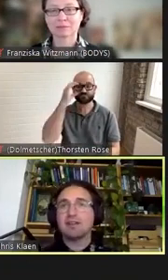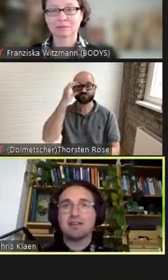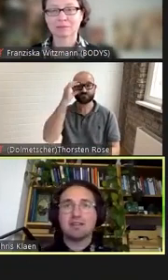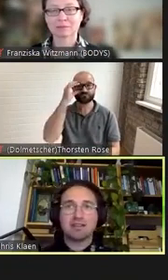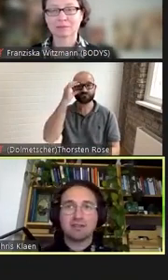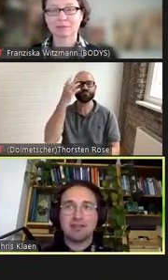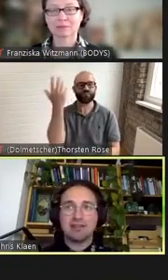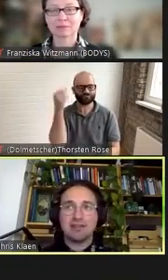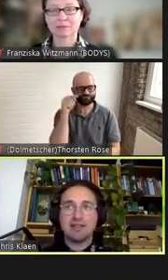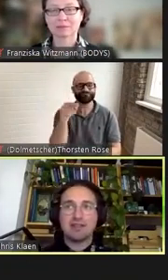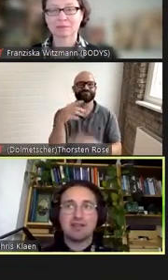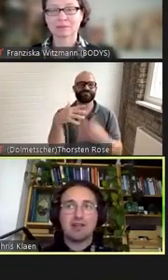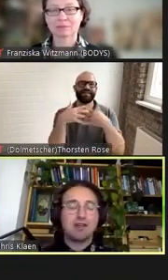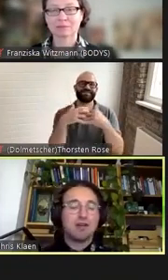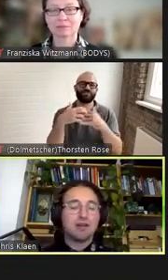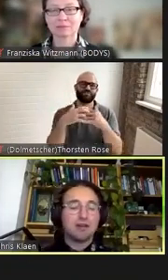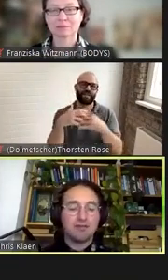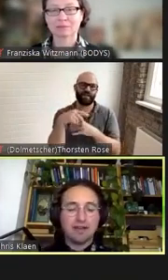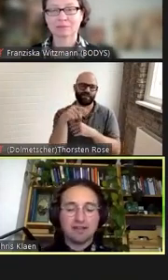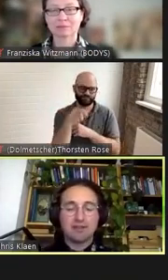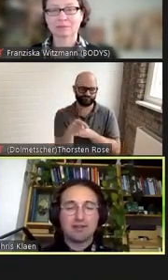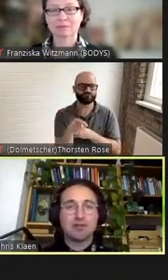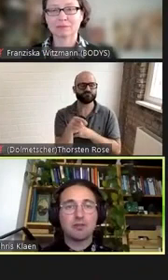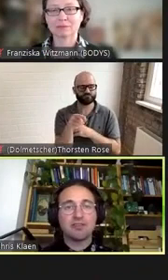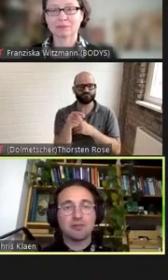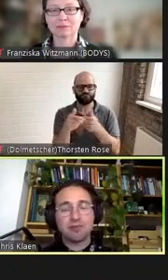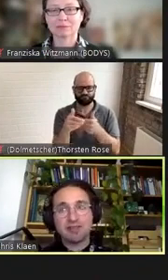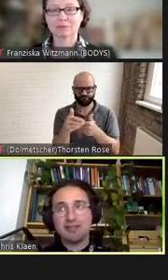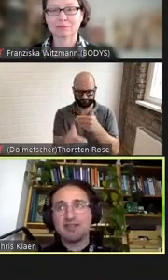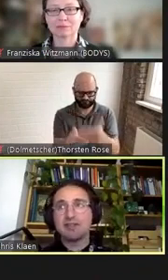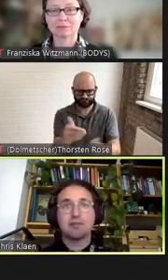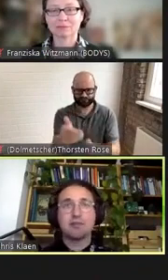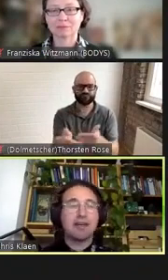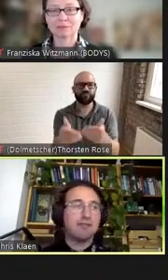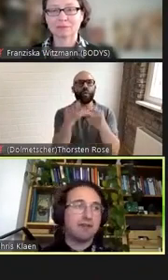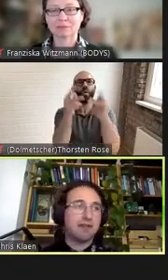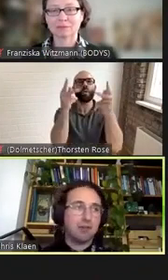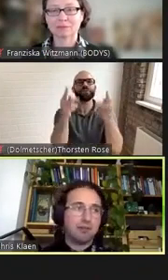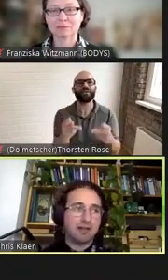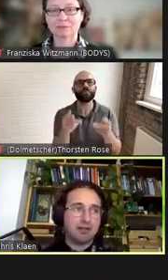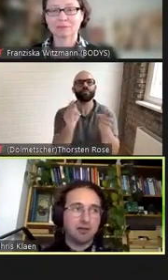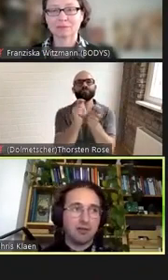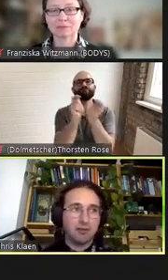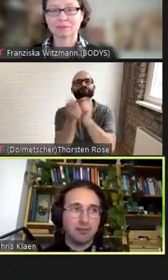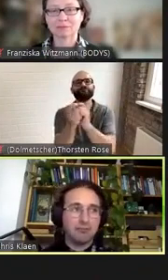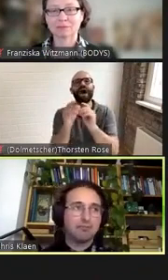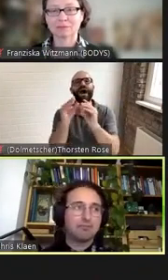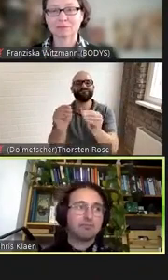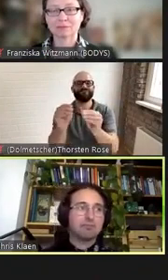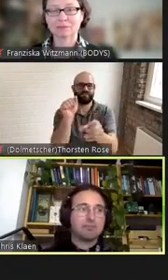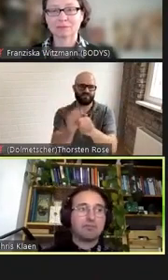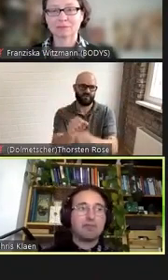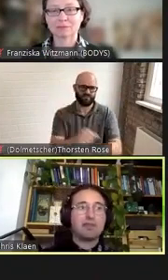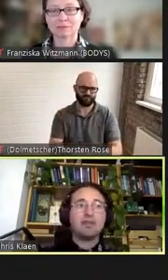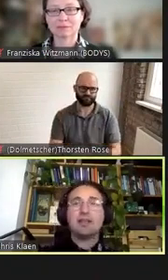wie wir Intersektionalität im weiteren konzeptualisieren und anwendbar machen können